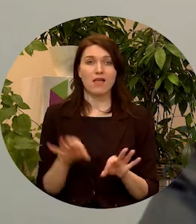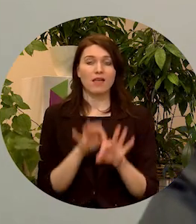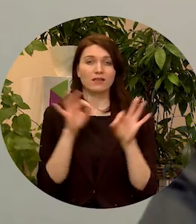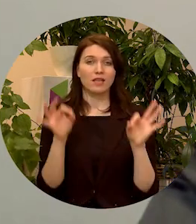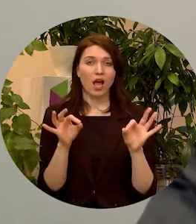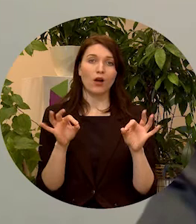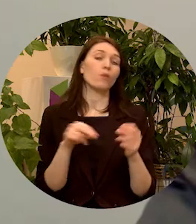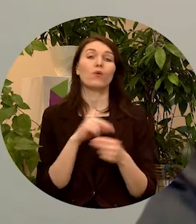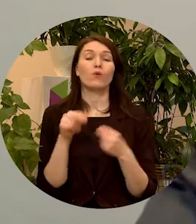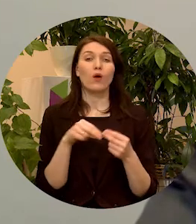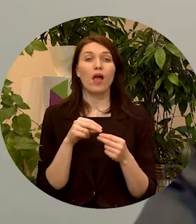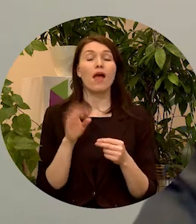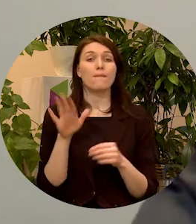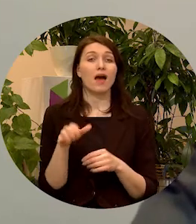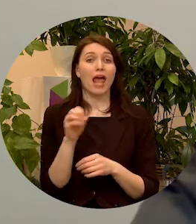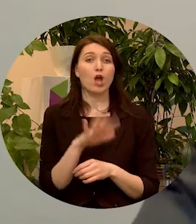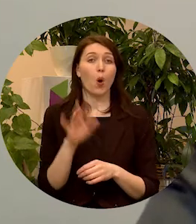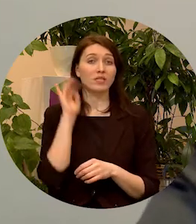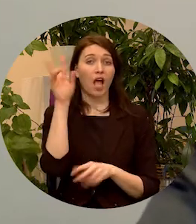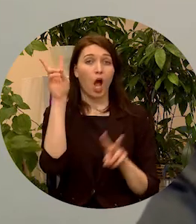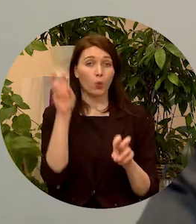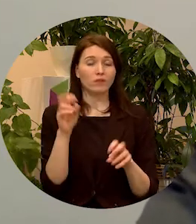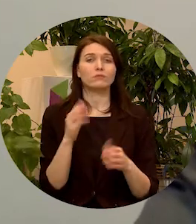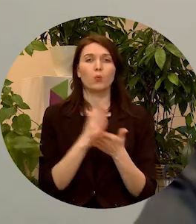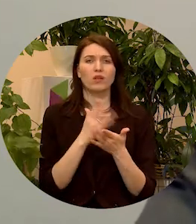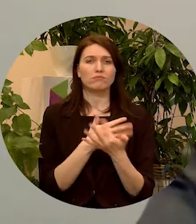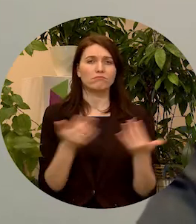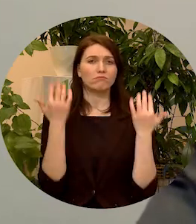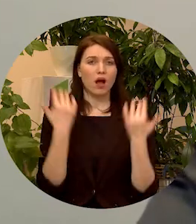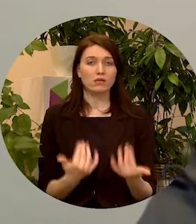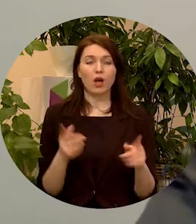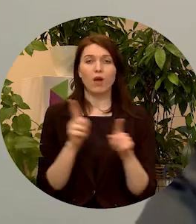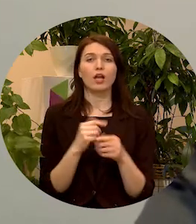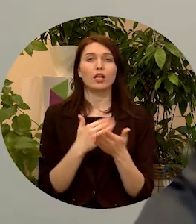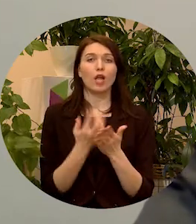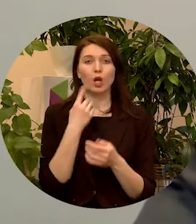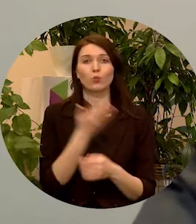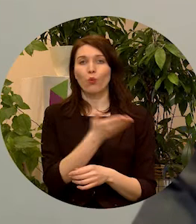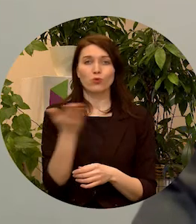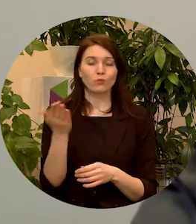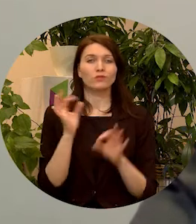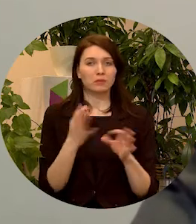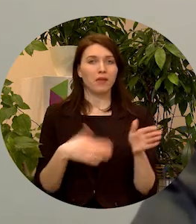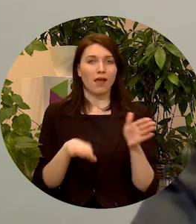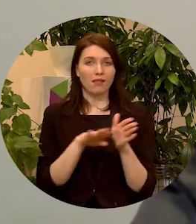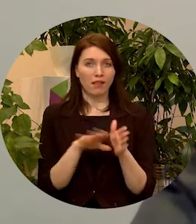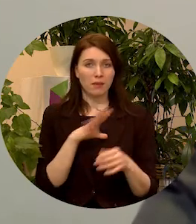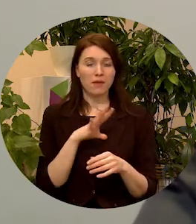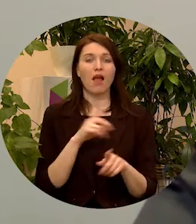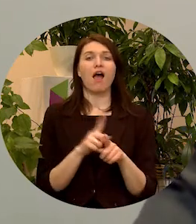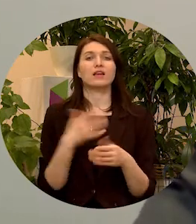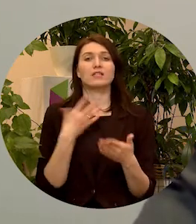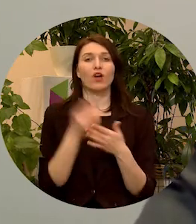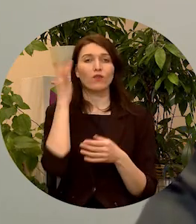konferences par Eiropas nākotni un notika daudz un dažādi pasākumi, kurā arī daļa no jums noteikti ņēma dalību un izteica savu